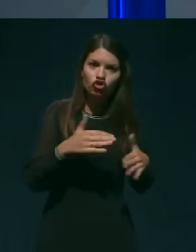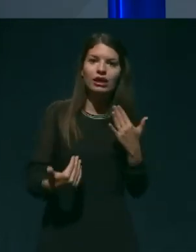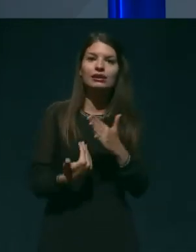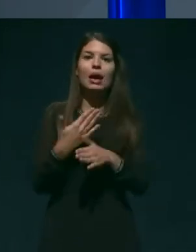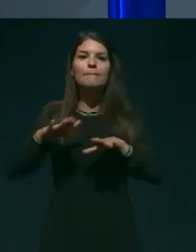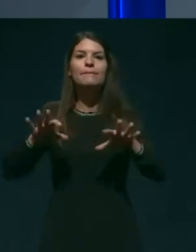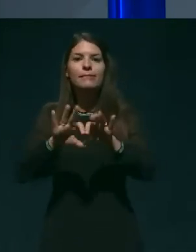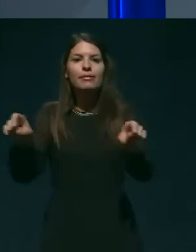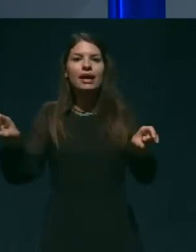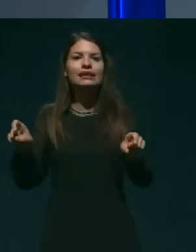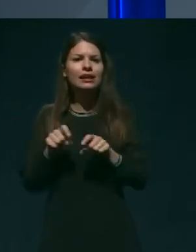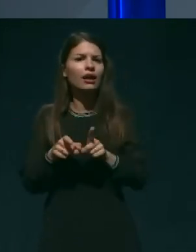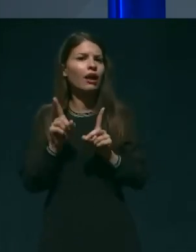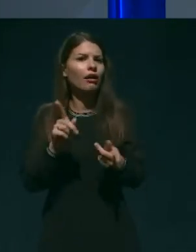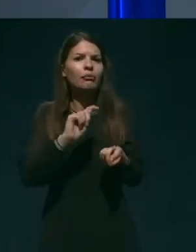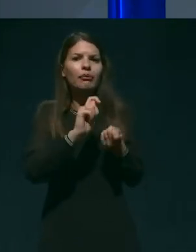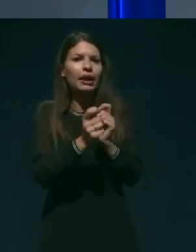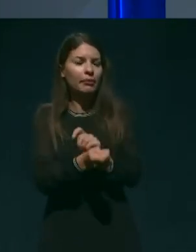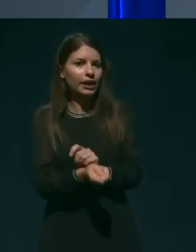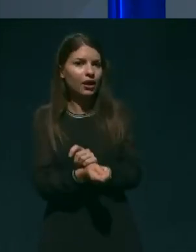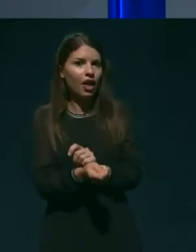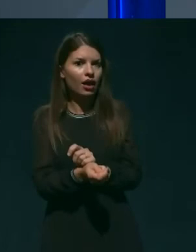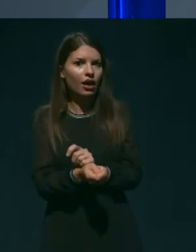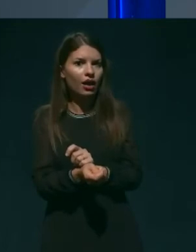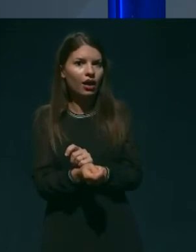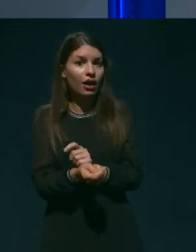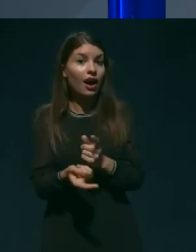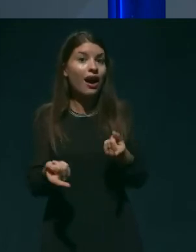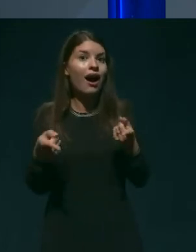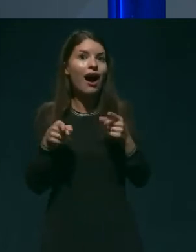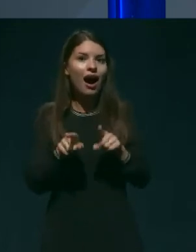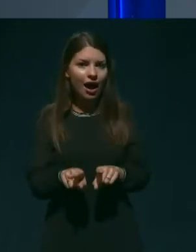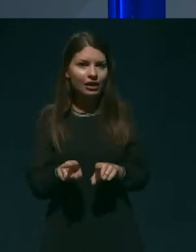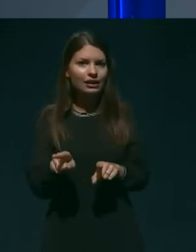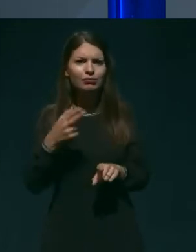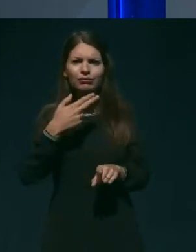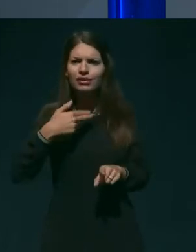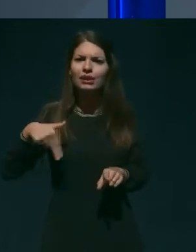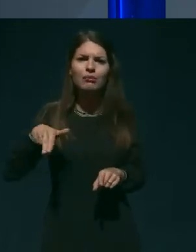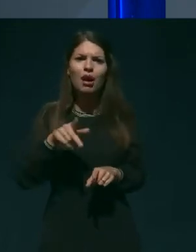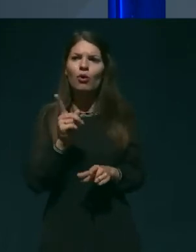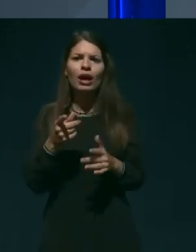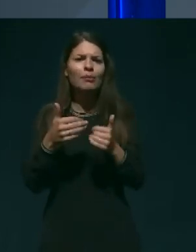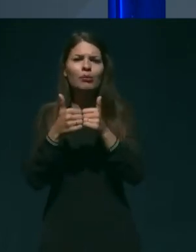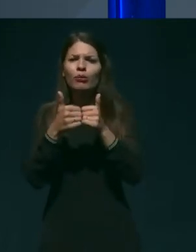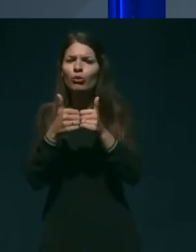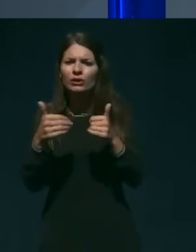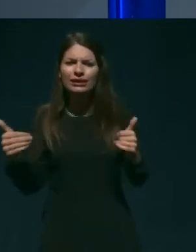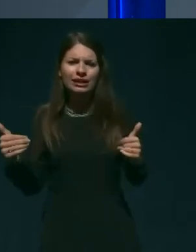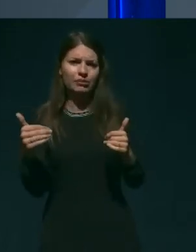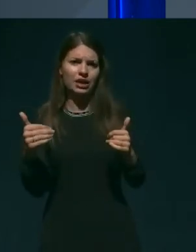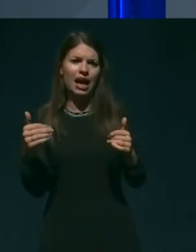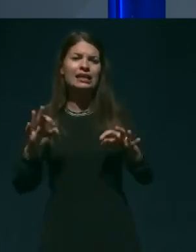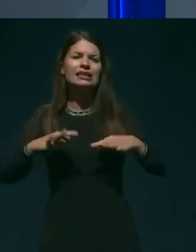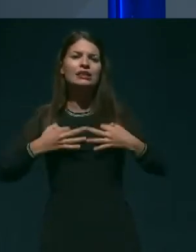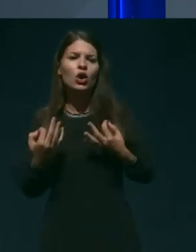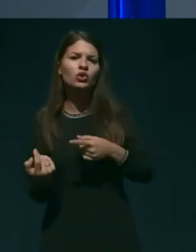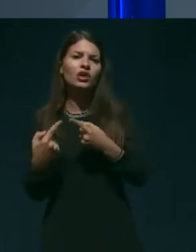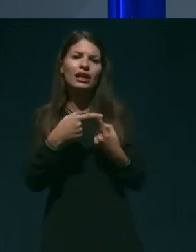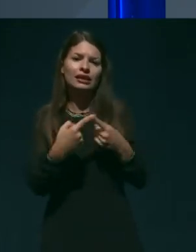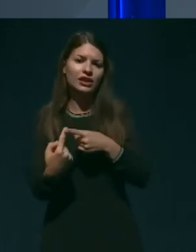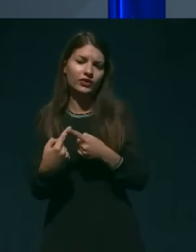in ali obstajajo kakšna specifična zdravstvena tveganja